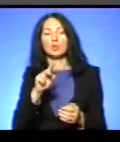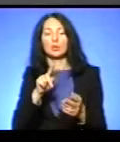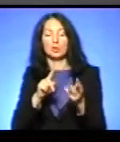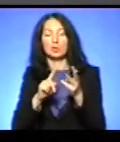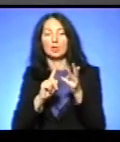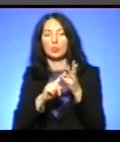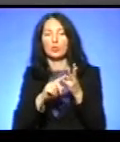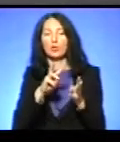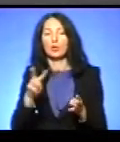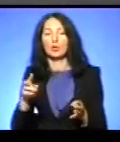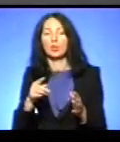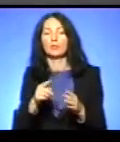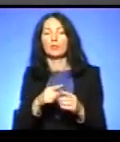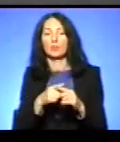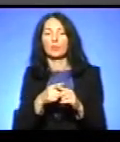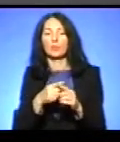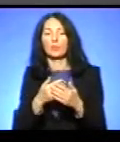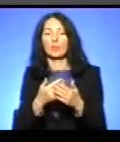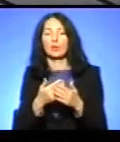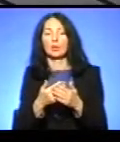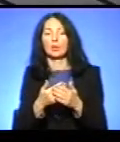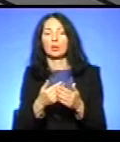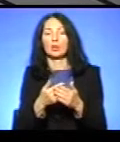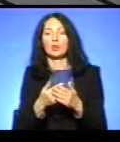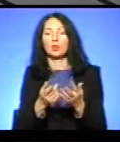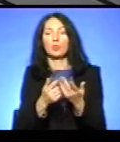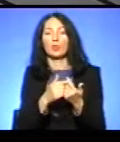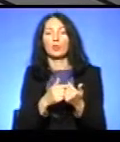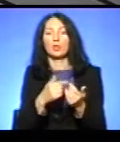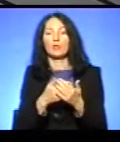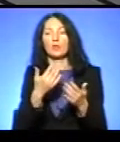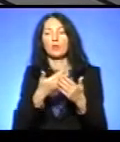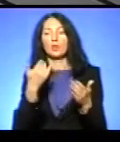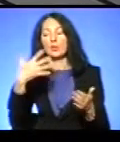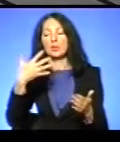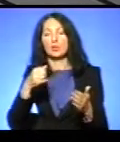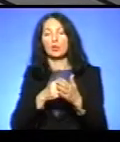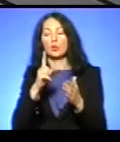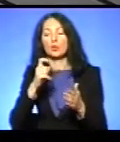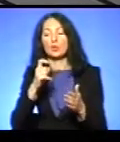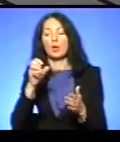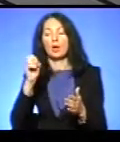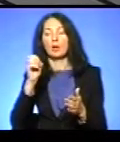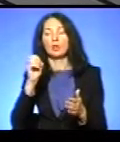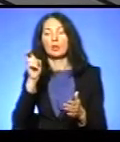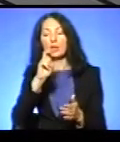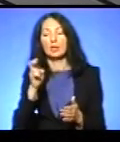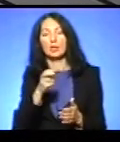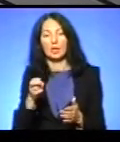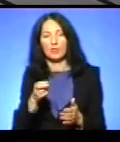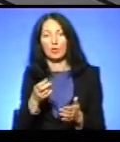Просто перемножити цю цифру приблизно від 50 до 100 євро, і ви оціните, яку вже величезну масштабну роботу